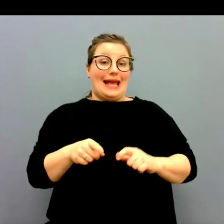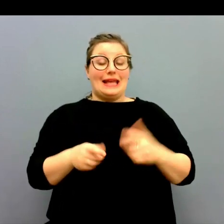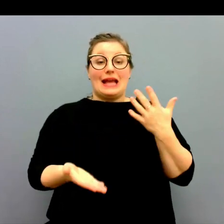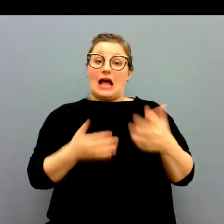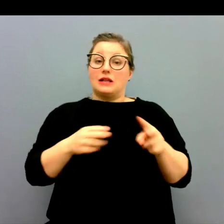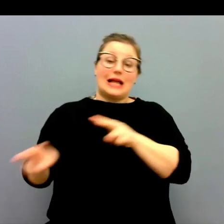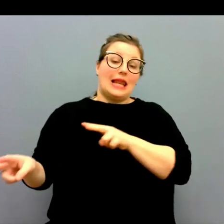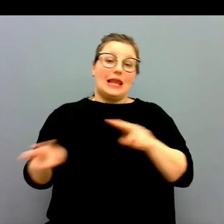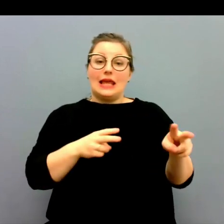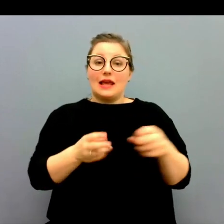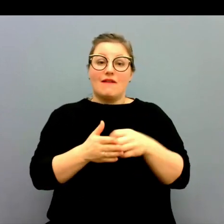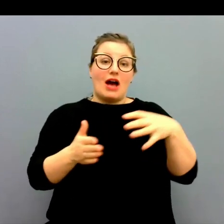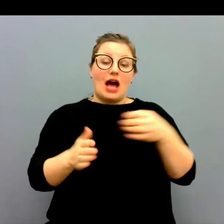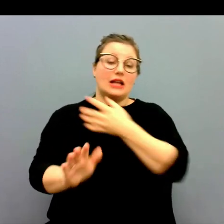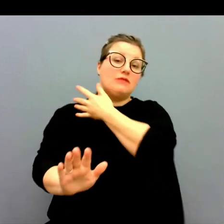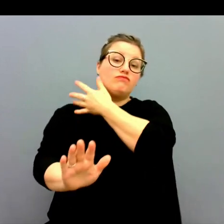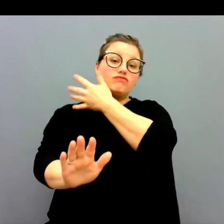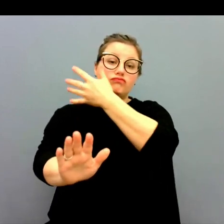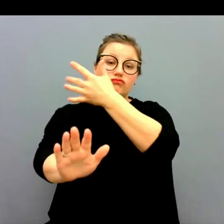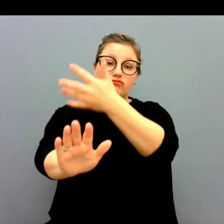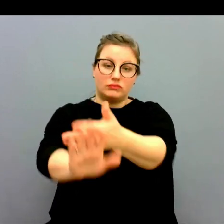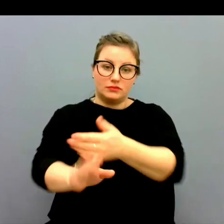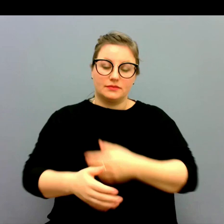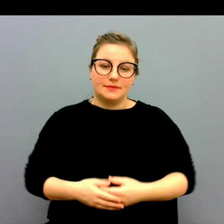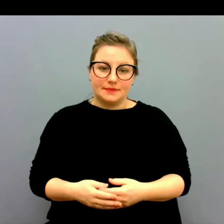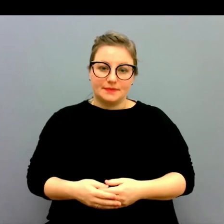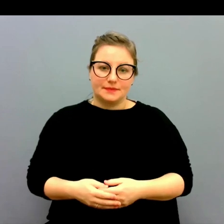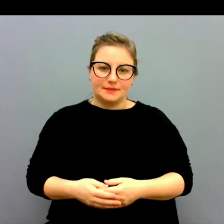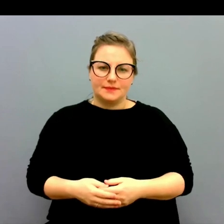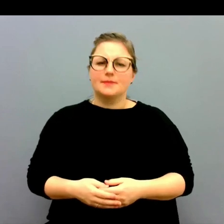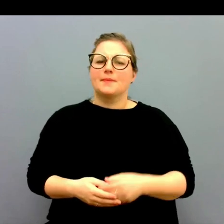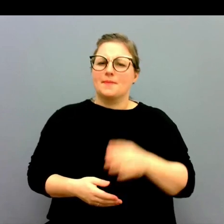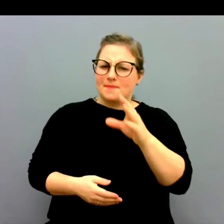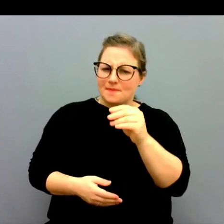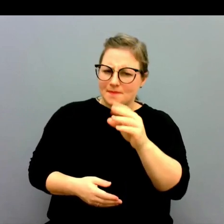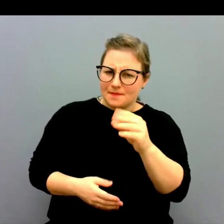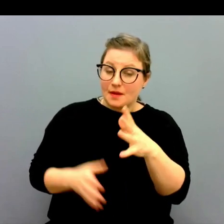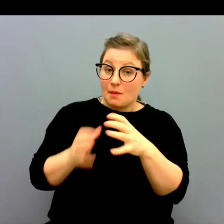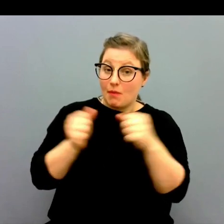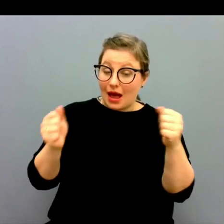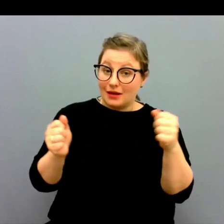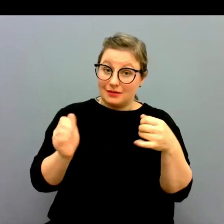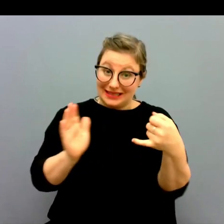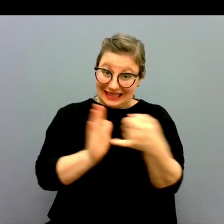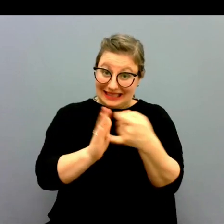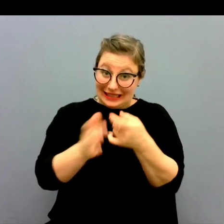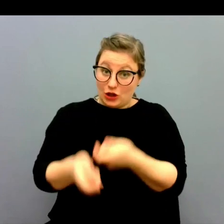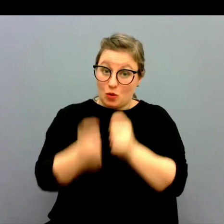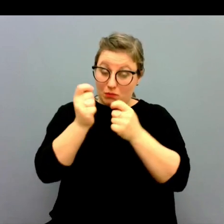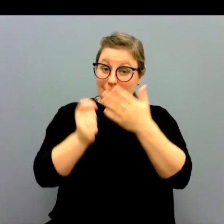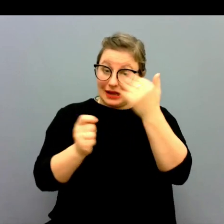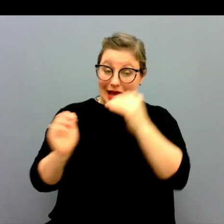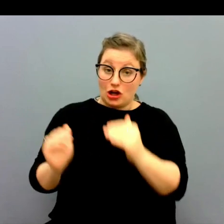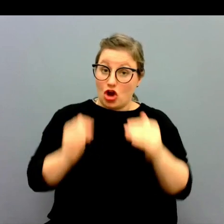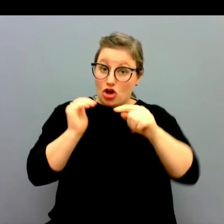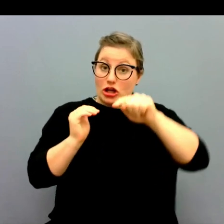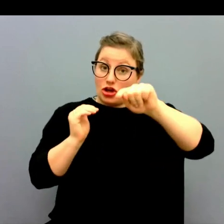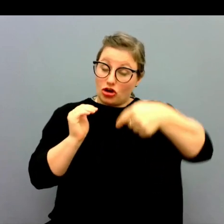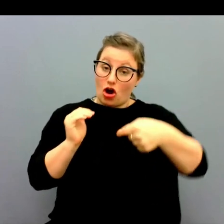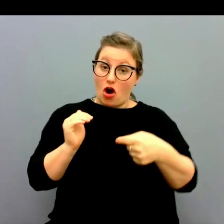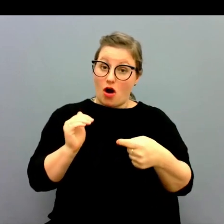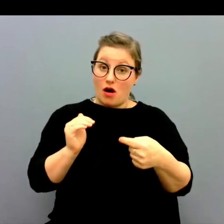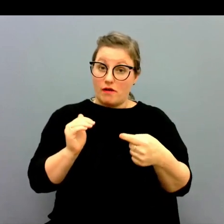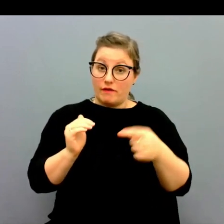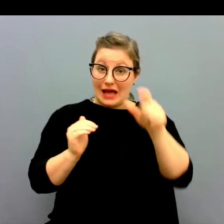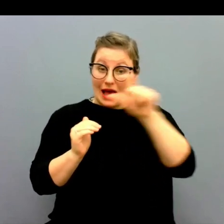likvärdigt genom åren. Men skulle det gå i upphandlingarna att ställa högre krav